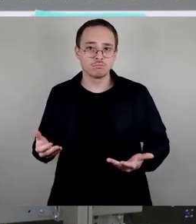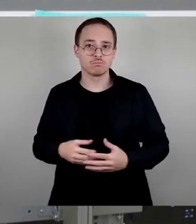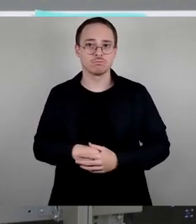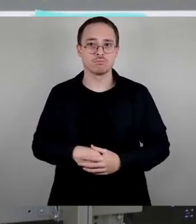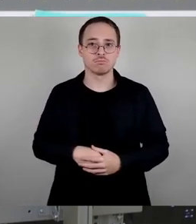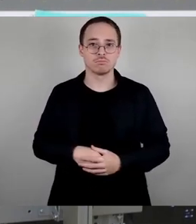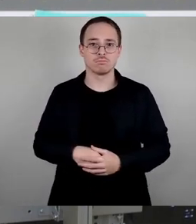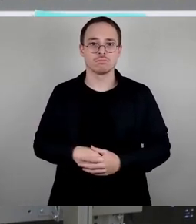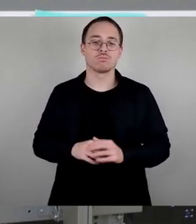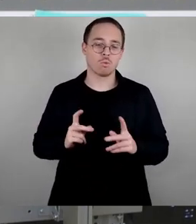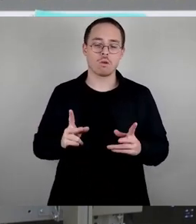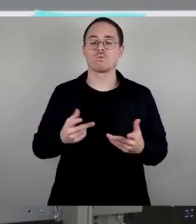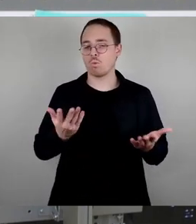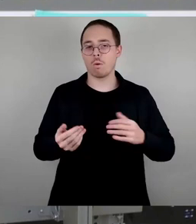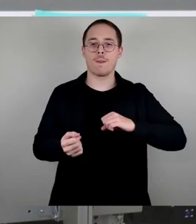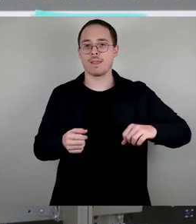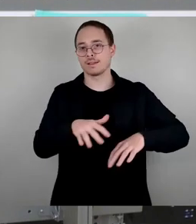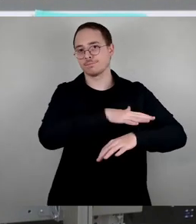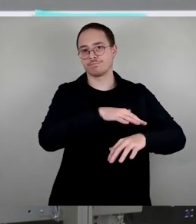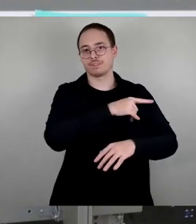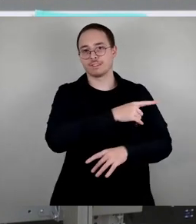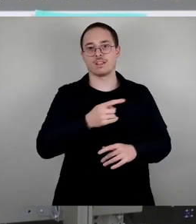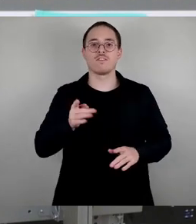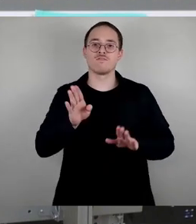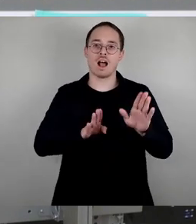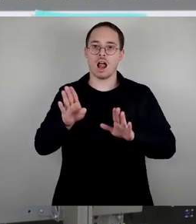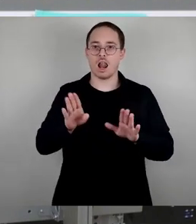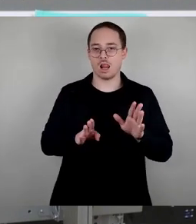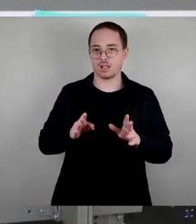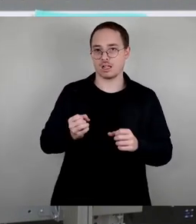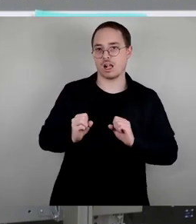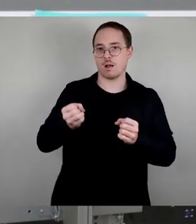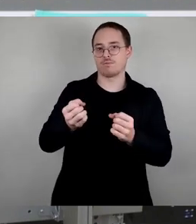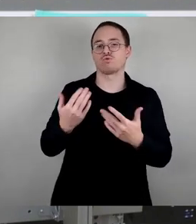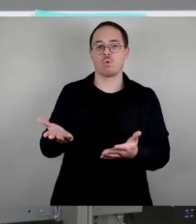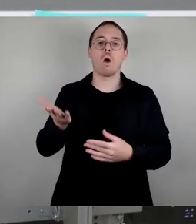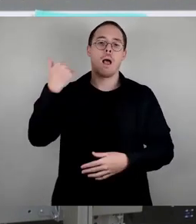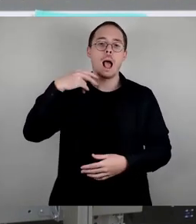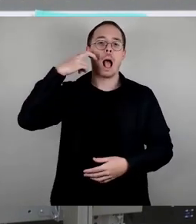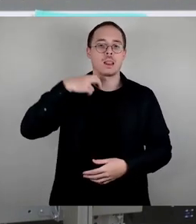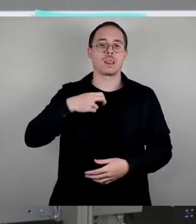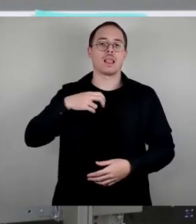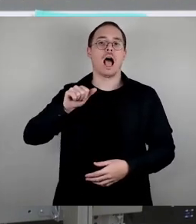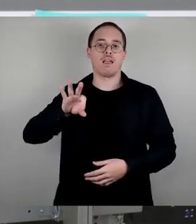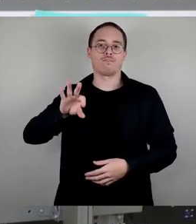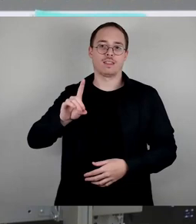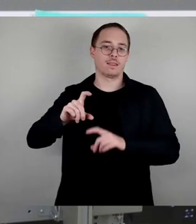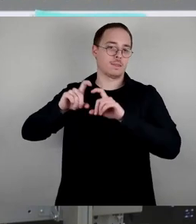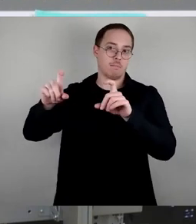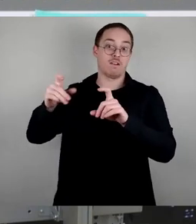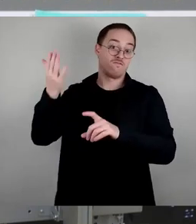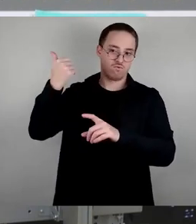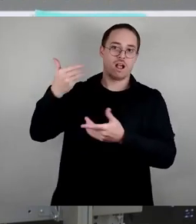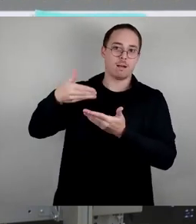reiner Wahlkampf der Linken mit einem alten, abgelehnten AfD-Thema. Grundsätzlich wurde seitens der Verwaltung bei der Behandlung unseres